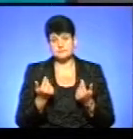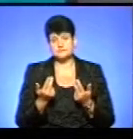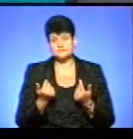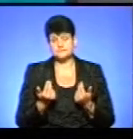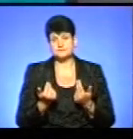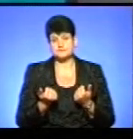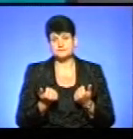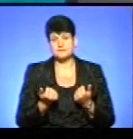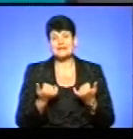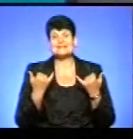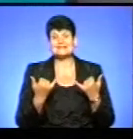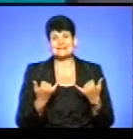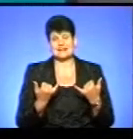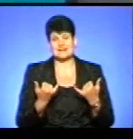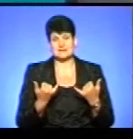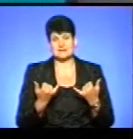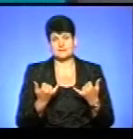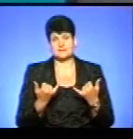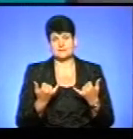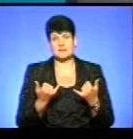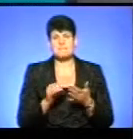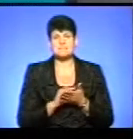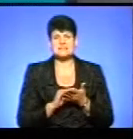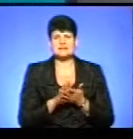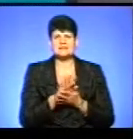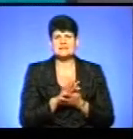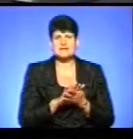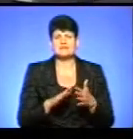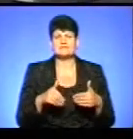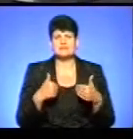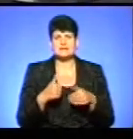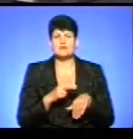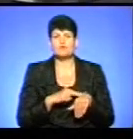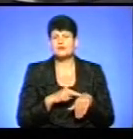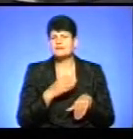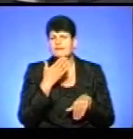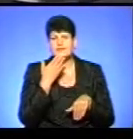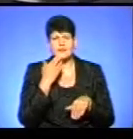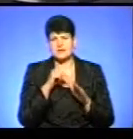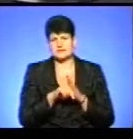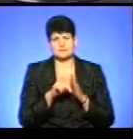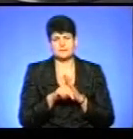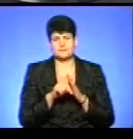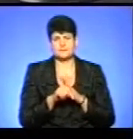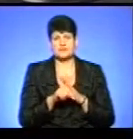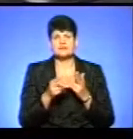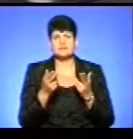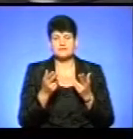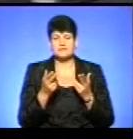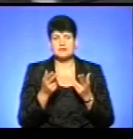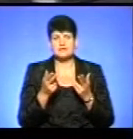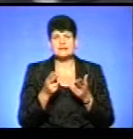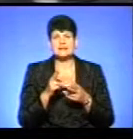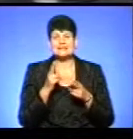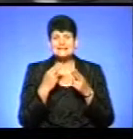Тобто, зараз писати заяви, звертатися до поліції немає сенсу, тому що, звичайно, цирку в